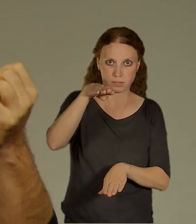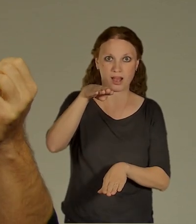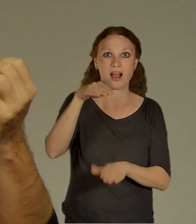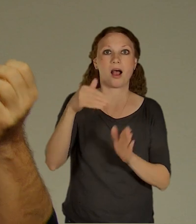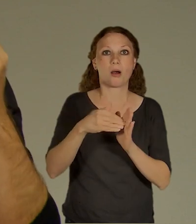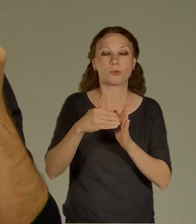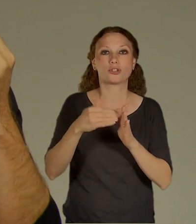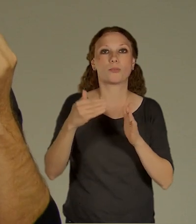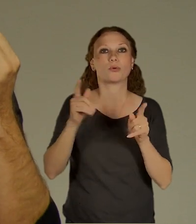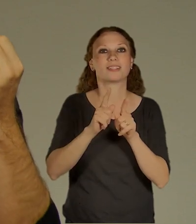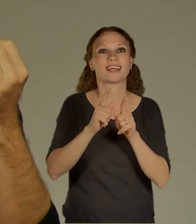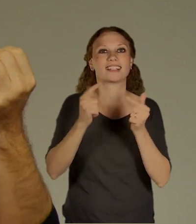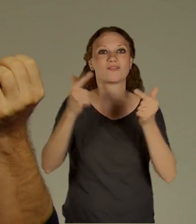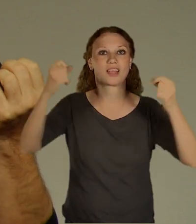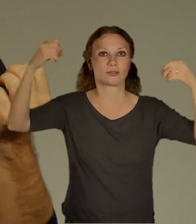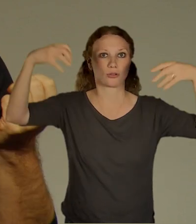osvětlit